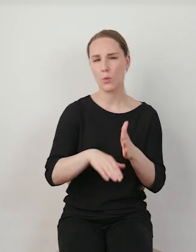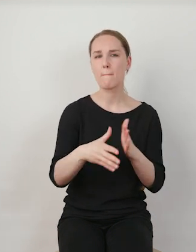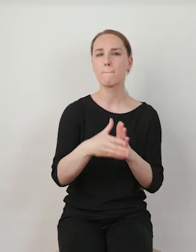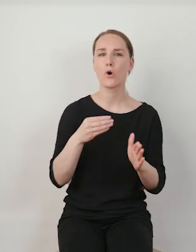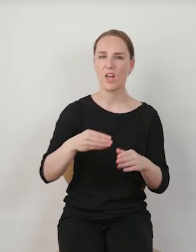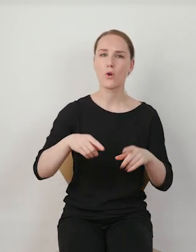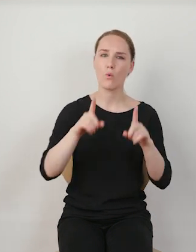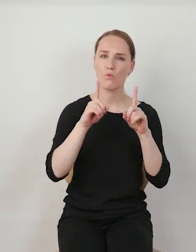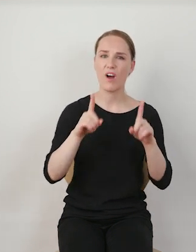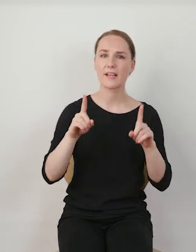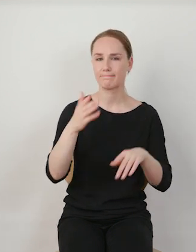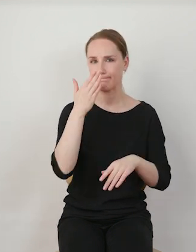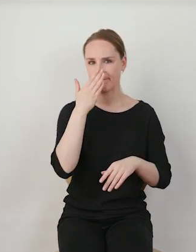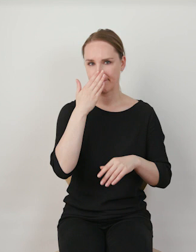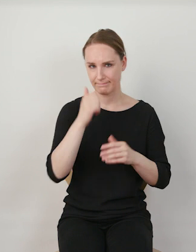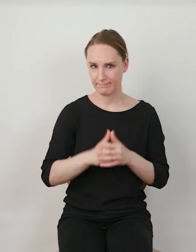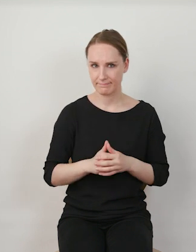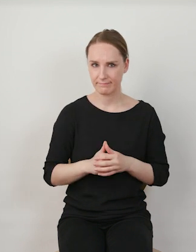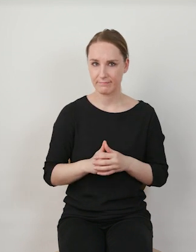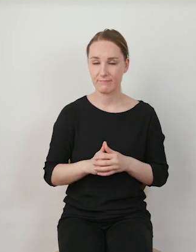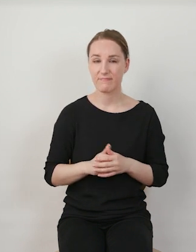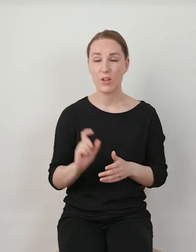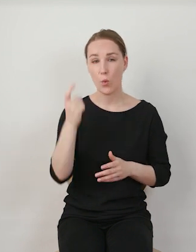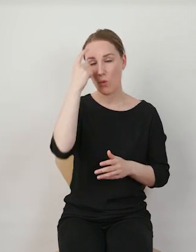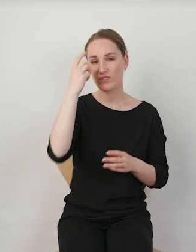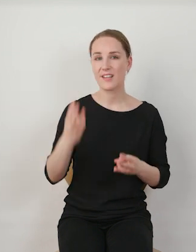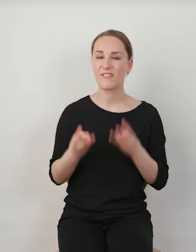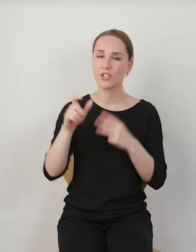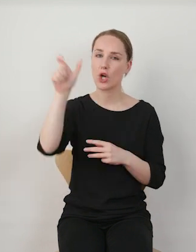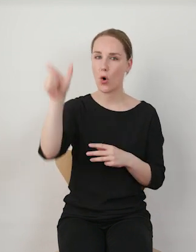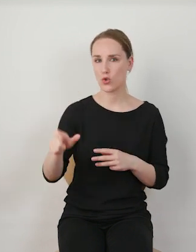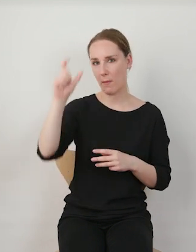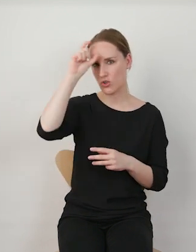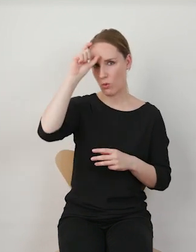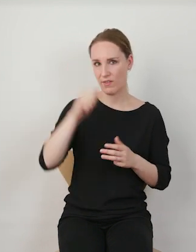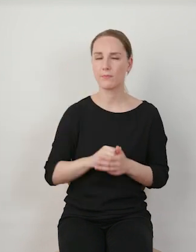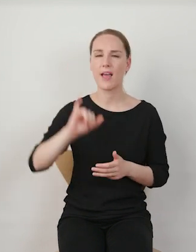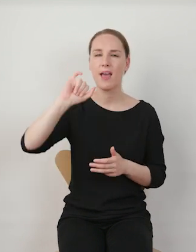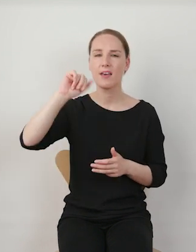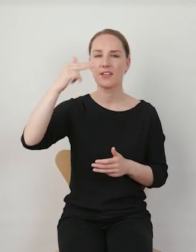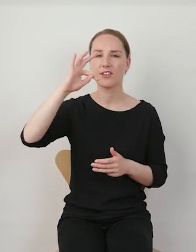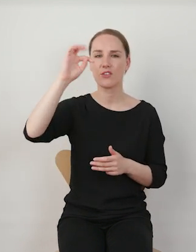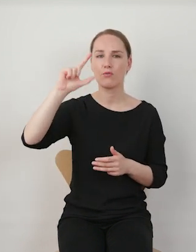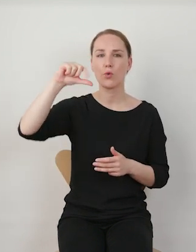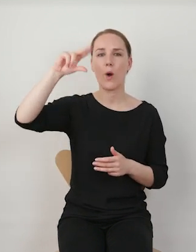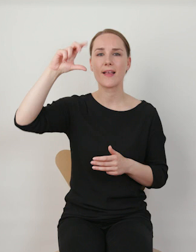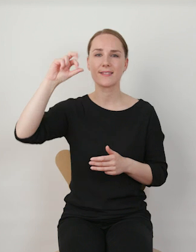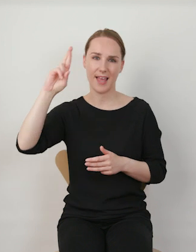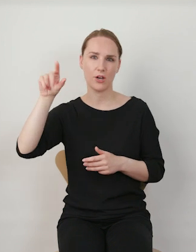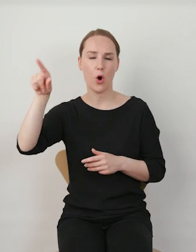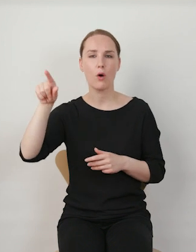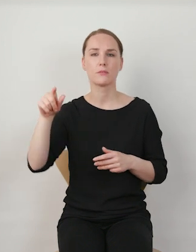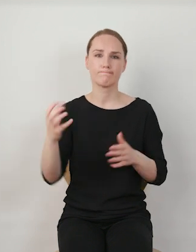uwagi bazował na węźle, a tym węzłem był konkretny człowiek, na przykład influencer, czyli to oznacza, że